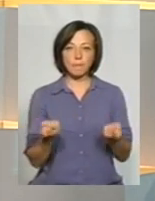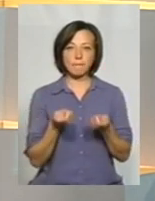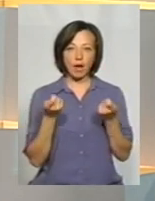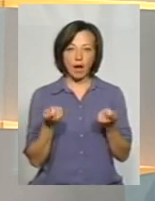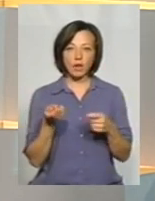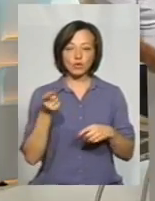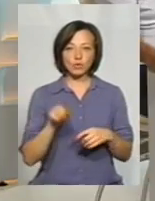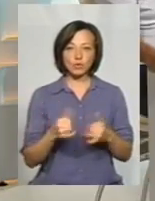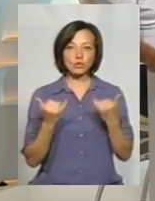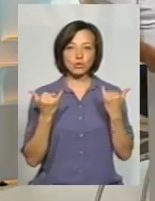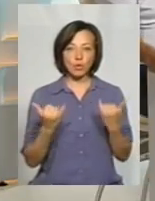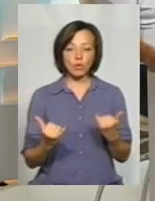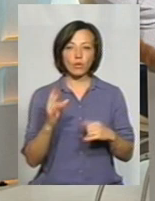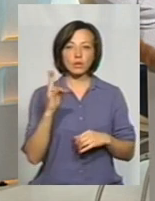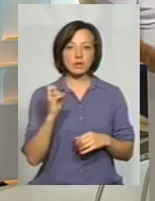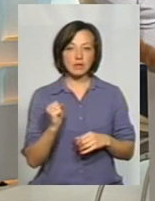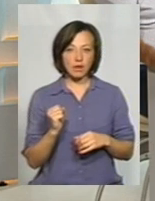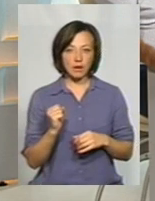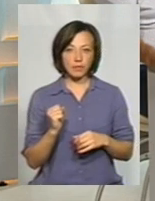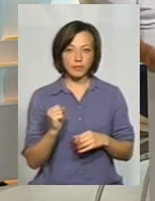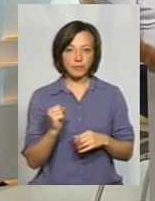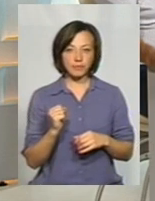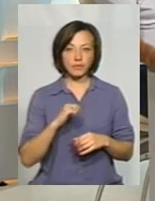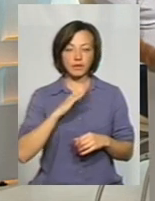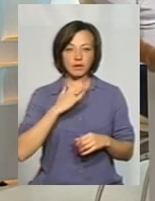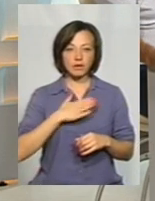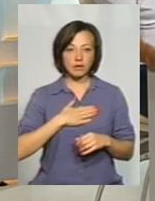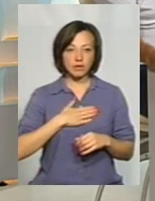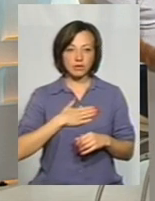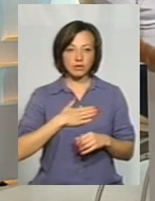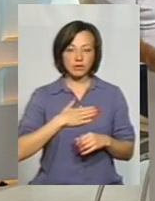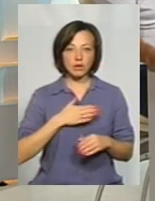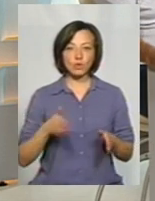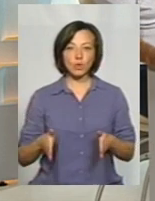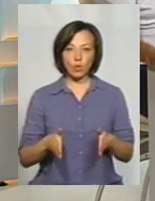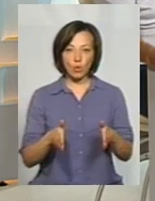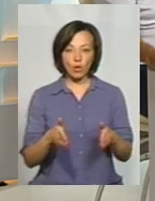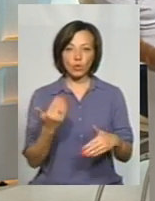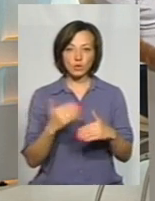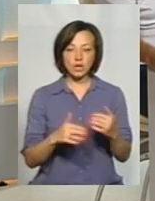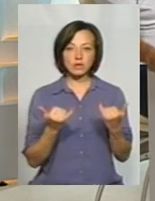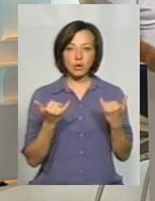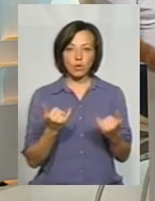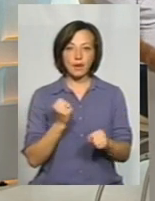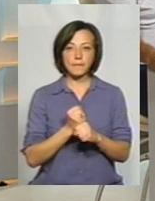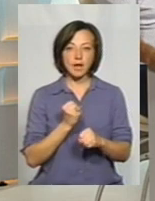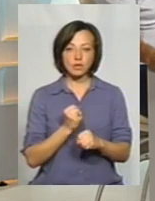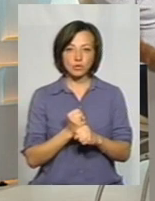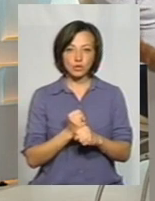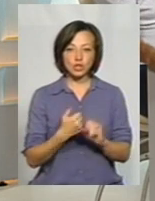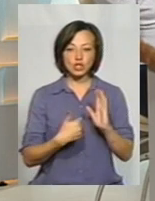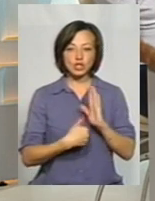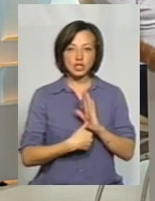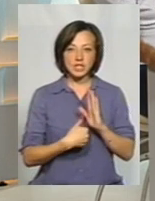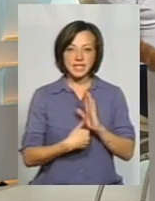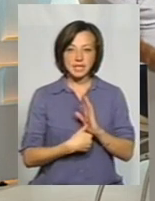Тому сьогодні на наших дорогах вже сьогодні працює шість